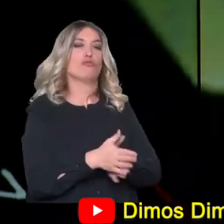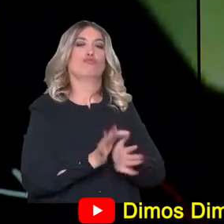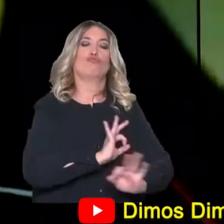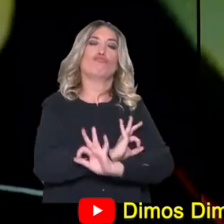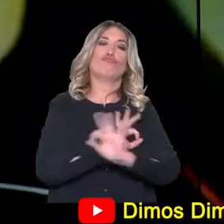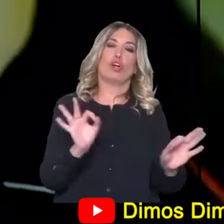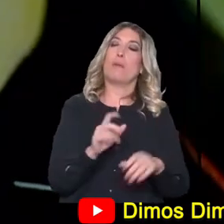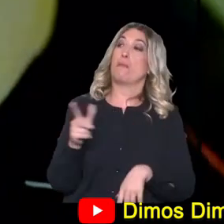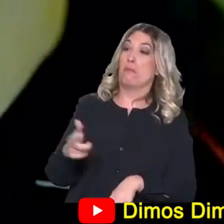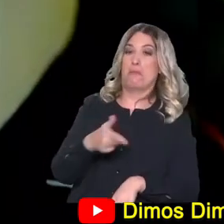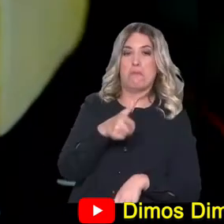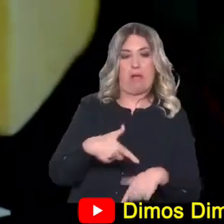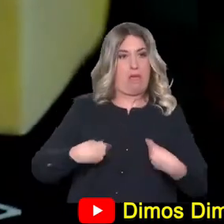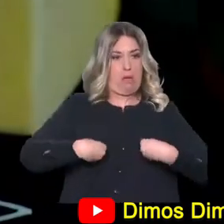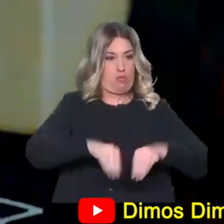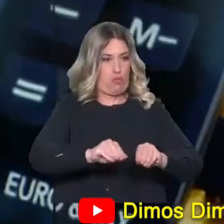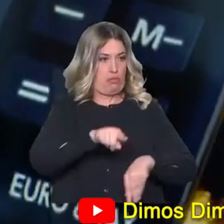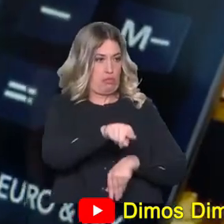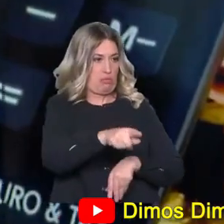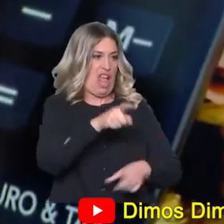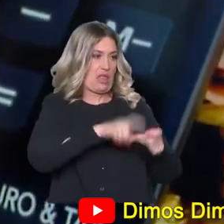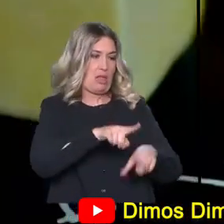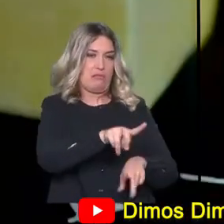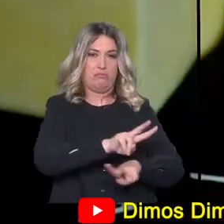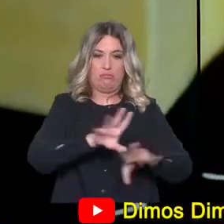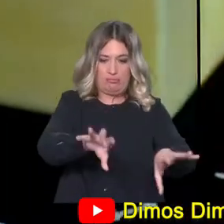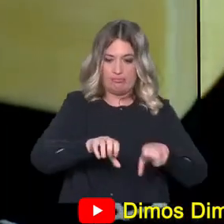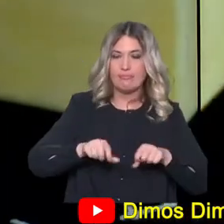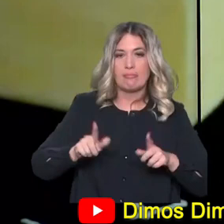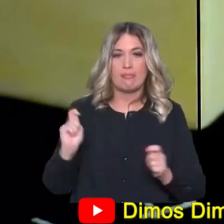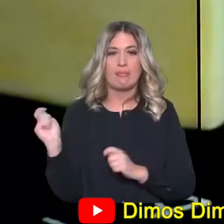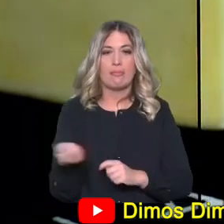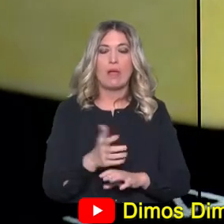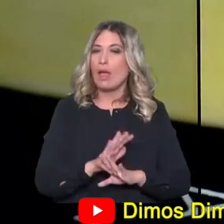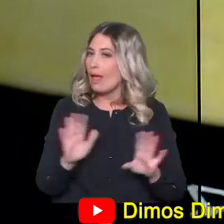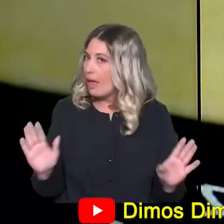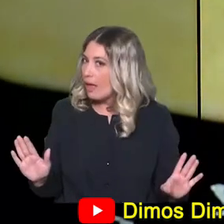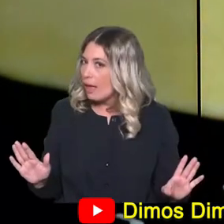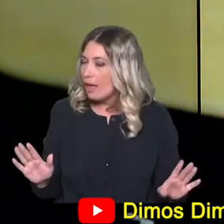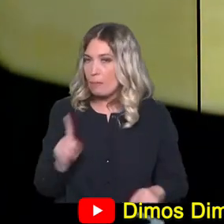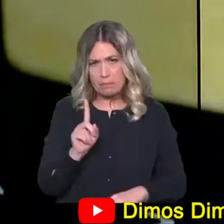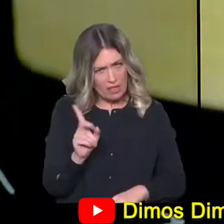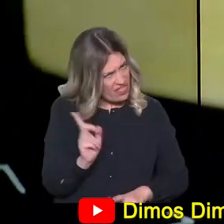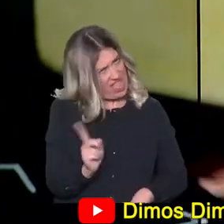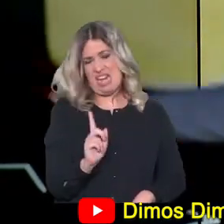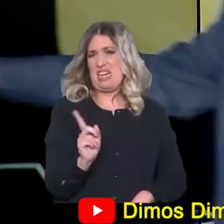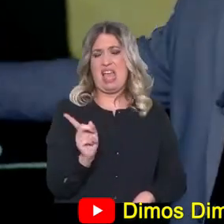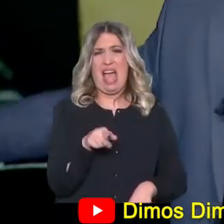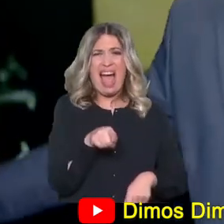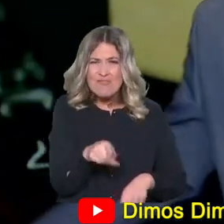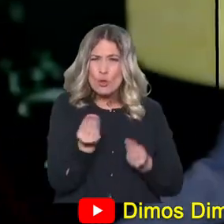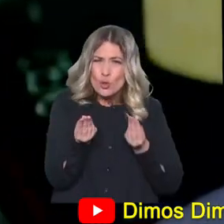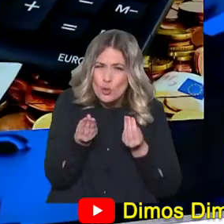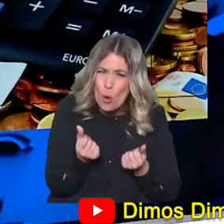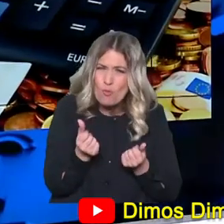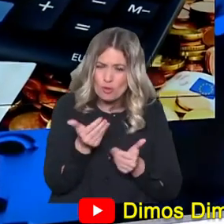γίνουν πιο, πώς να το πω, πιο καθαρές και να μην πληρώνουμε την ανακεφαλαιοποίηση. Δεν λέμε ότι είναι κακό. Λέμε όμως ότι αυτό το